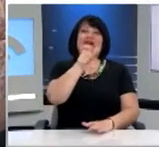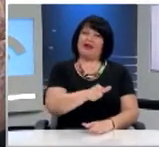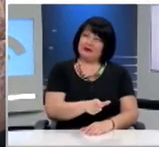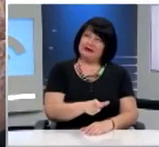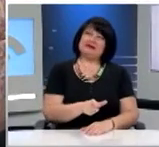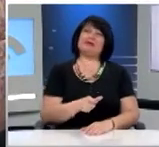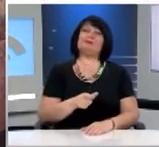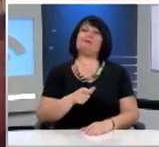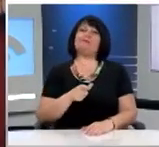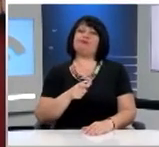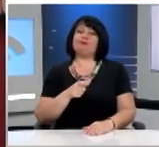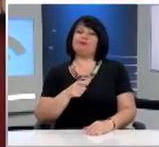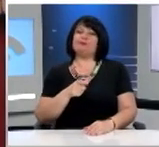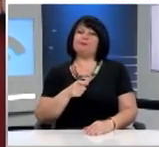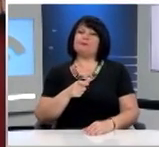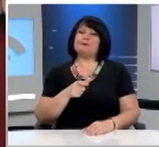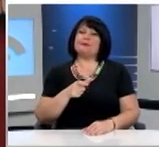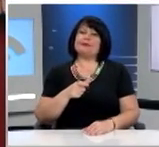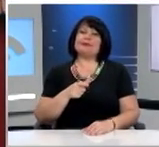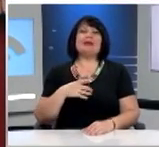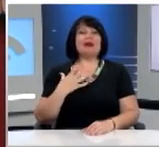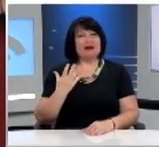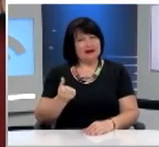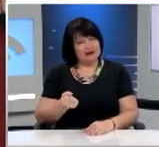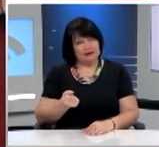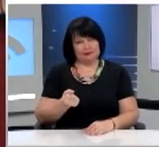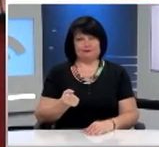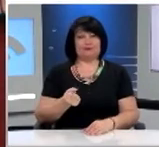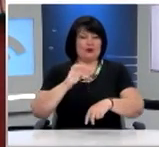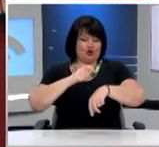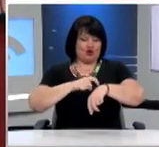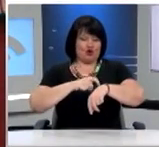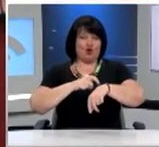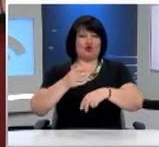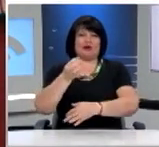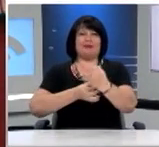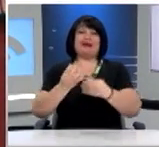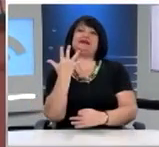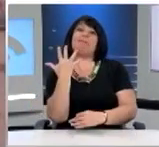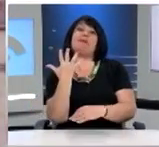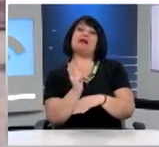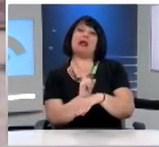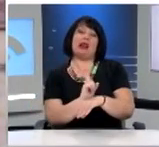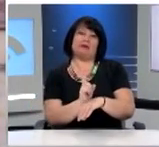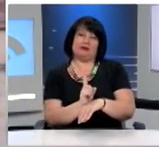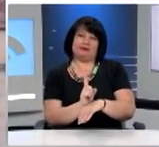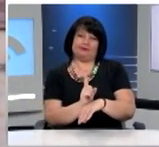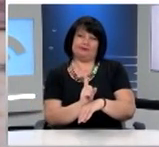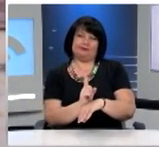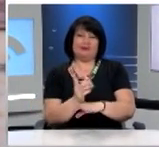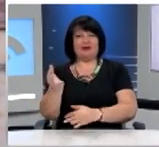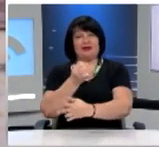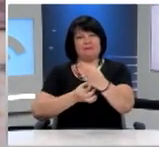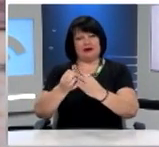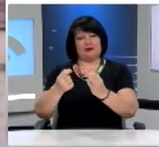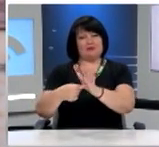θα έχει χρόνο ομιλίας πέντε λεπτά, προκειμένου να